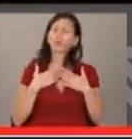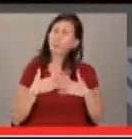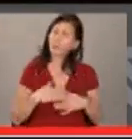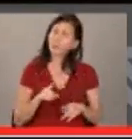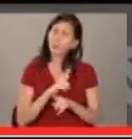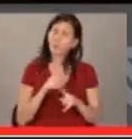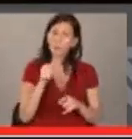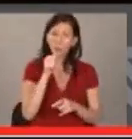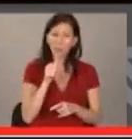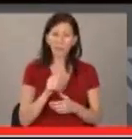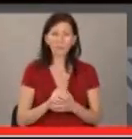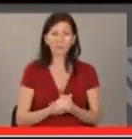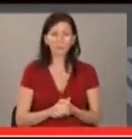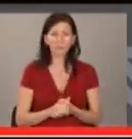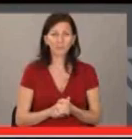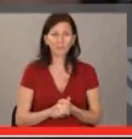пих.